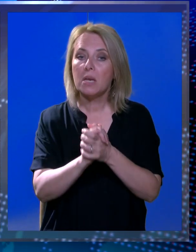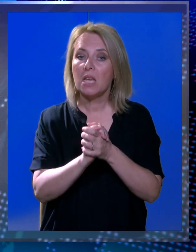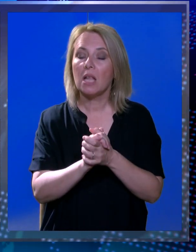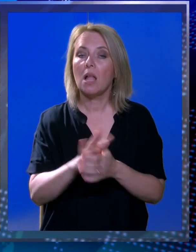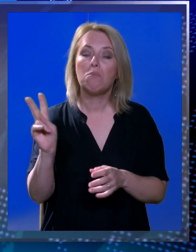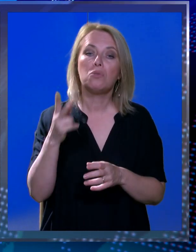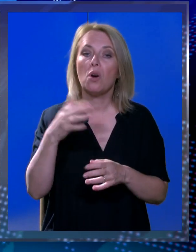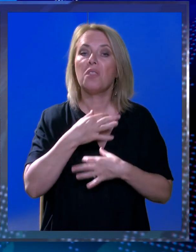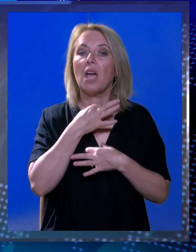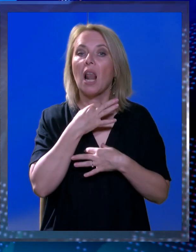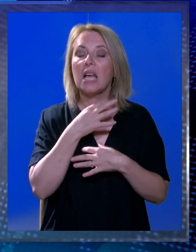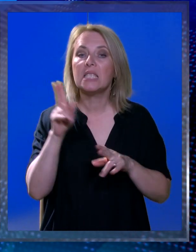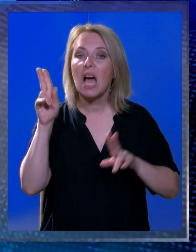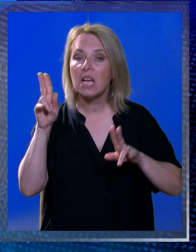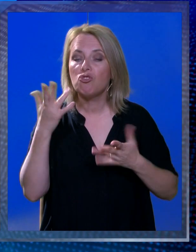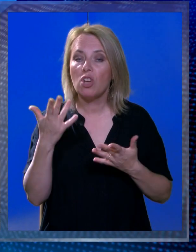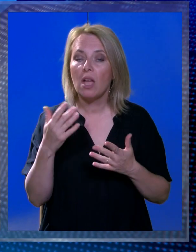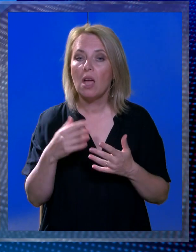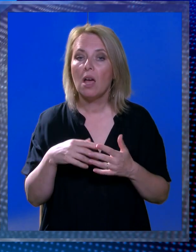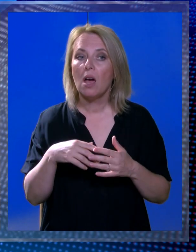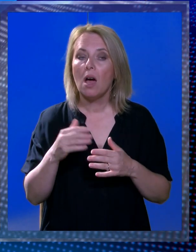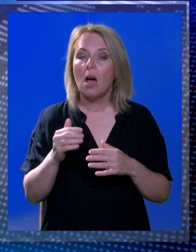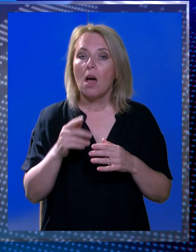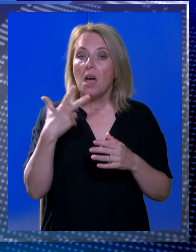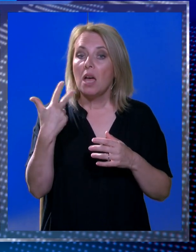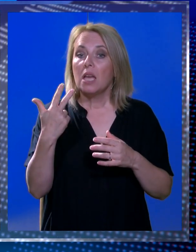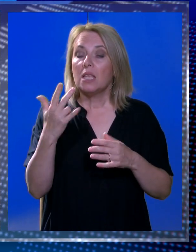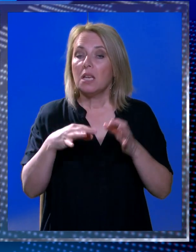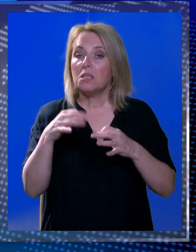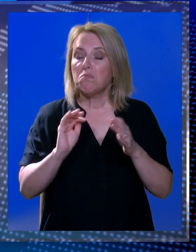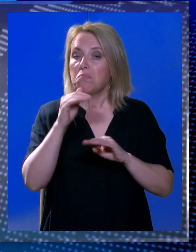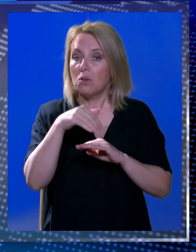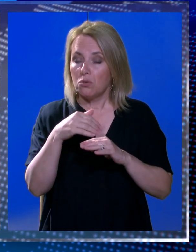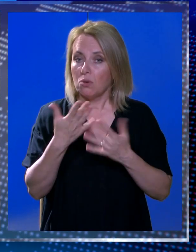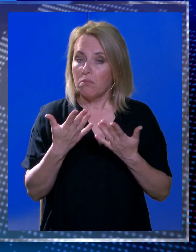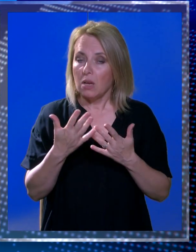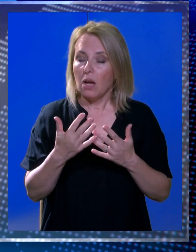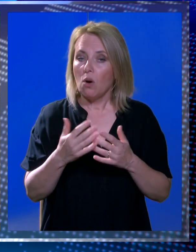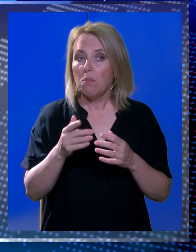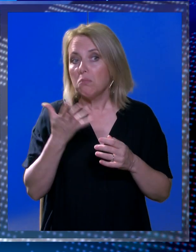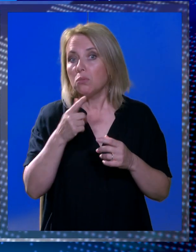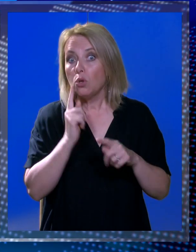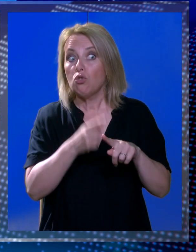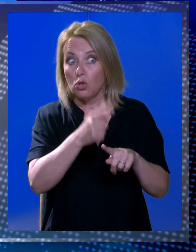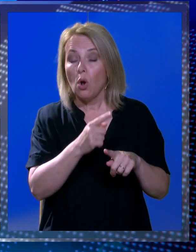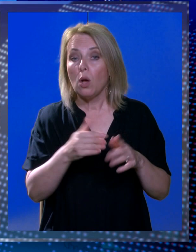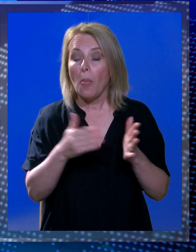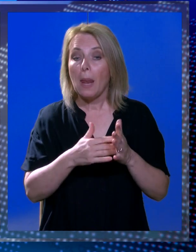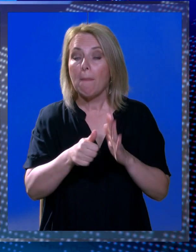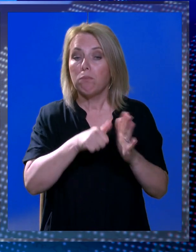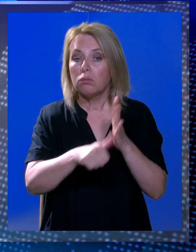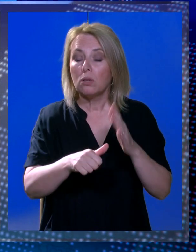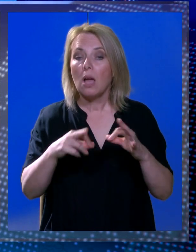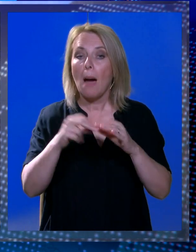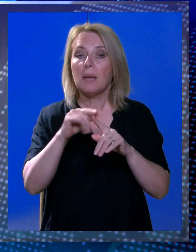HDZ pozove sve glasače HDZ, njih je otprilike 30%. Točno naliko koliko treba apartmana ukinu u gradu. Evo, bilo bi prekrasna, jedan